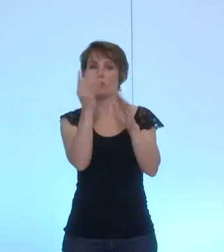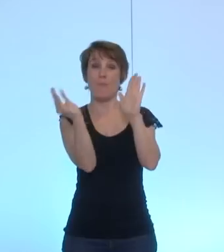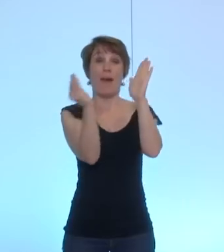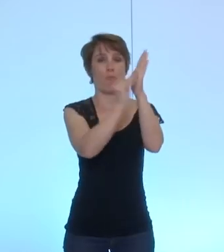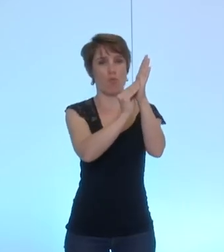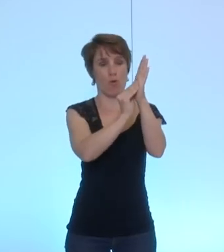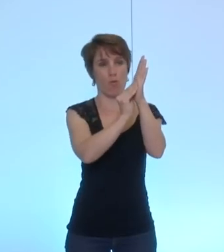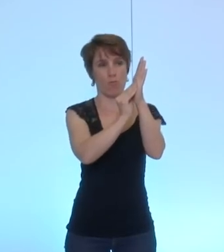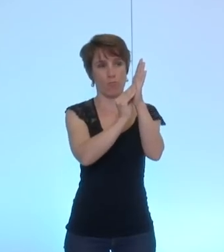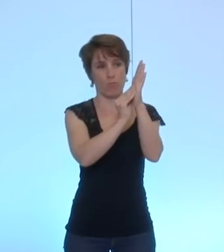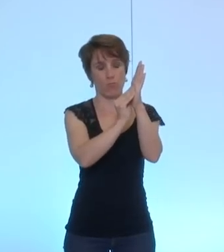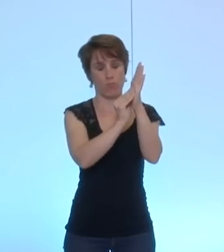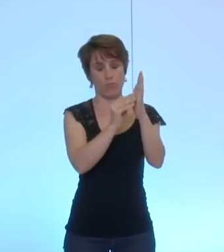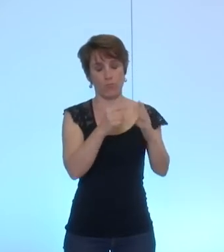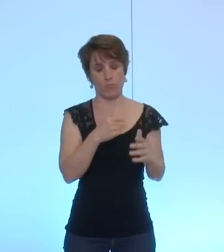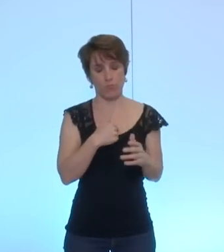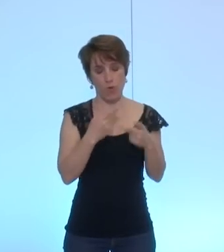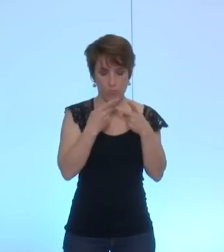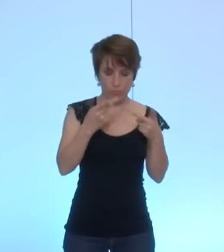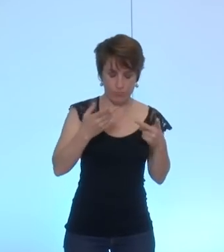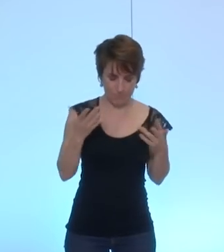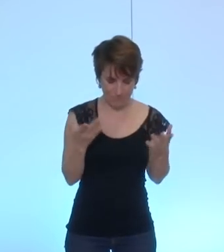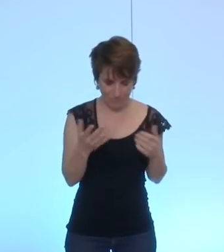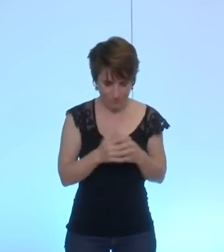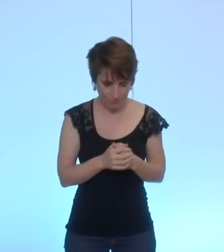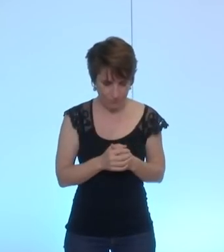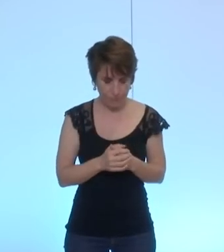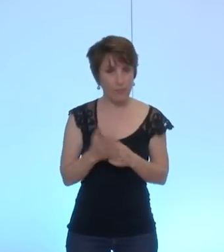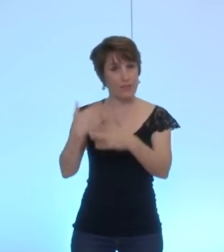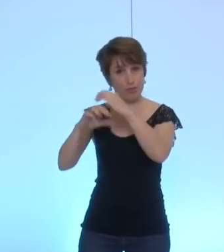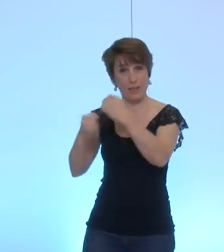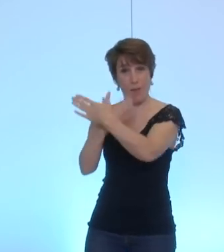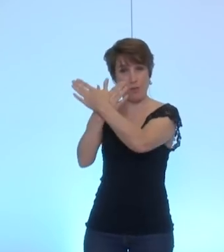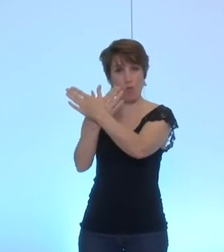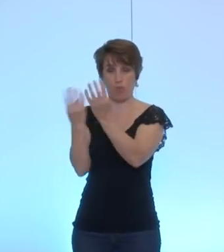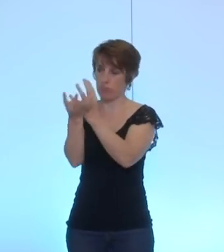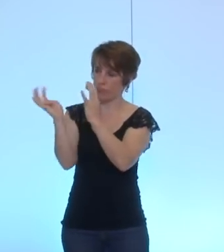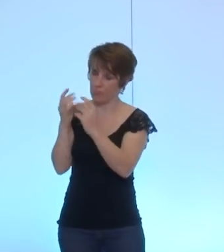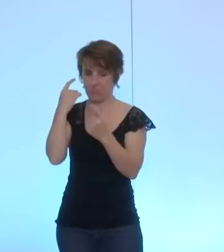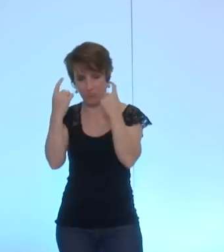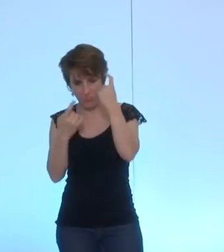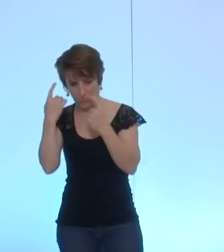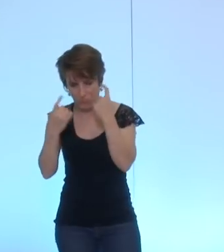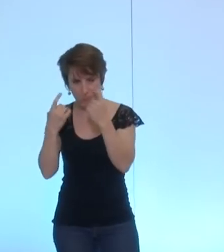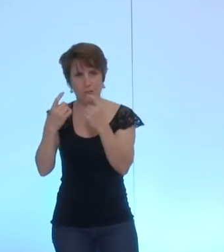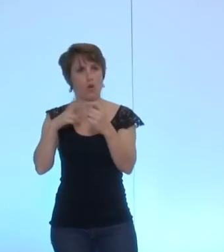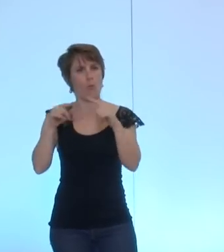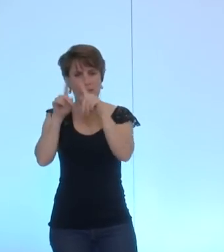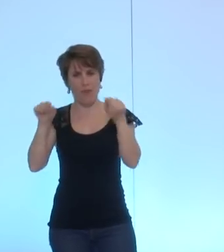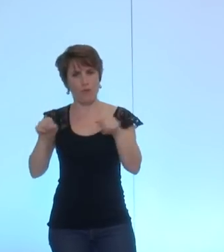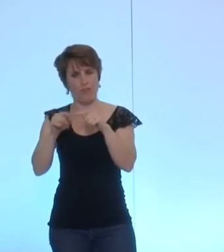que dans le cadre des réflexions à la métro, il y a une fiche pour le calendrier du groupe de travail